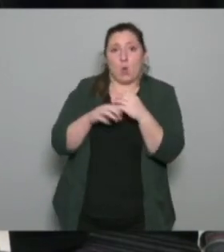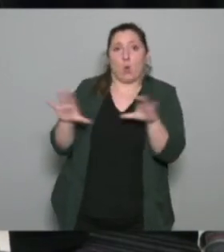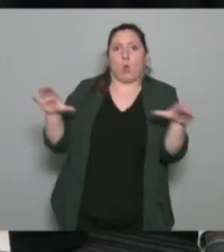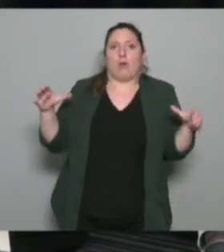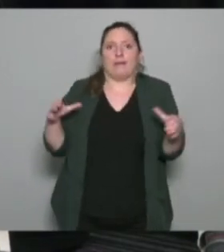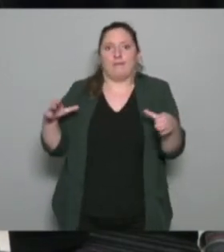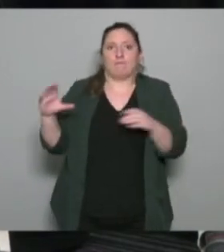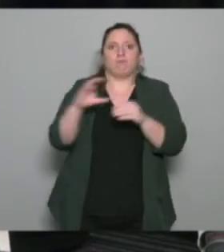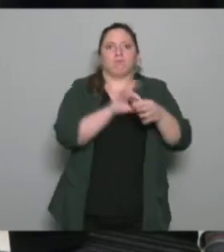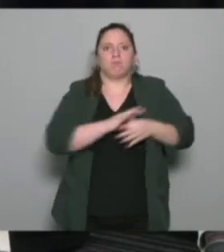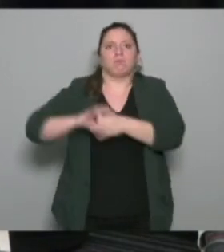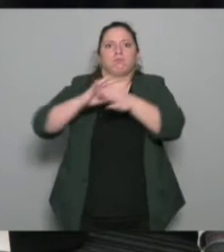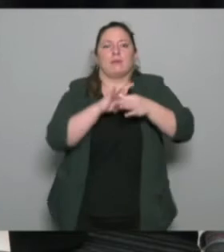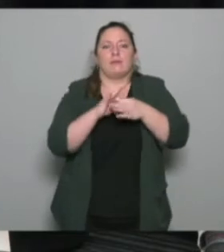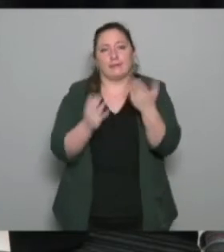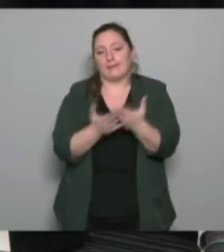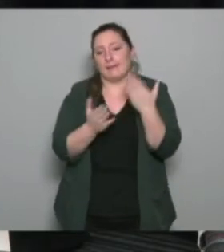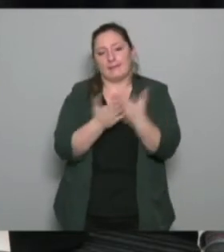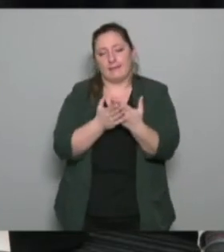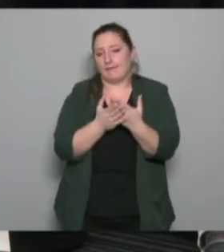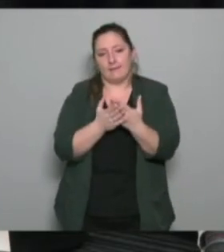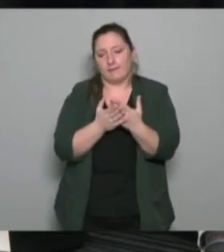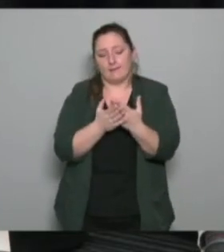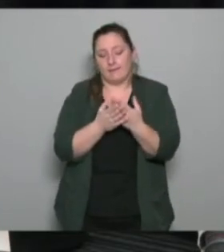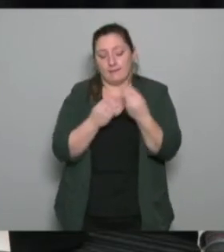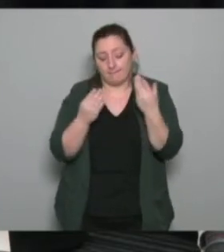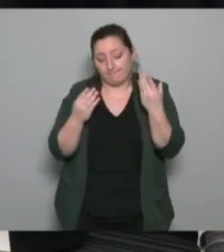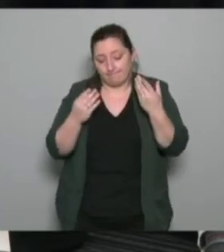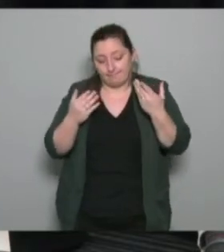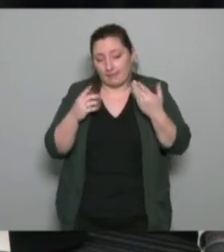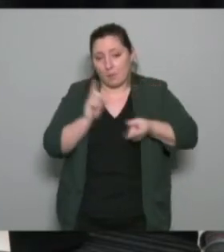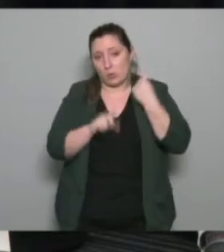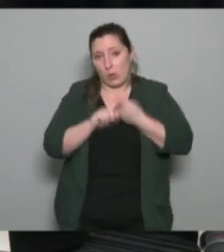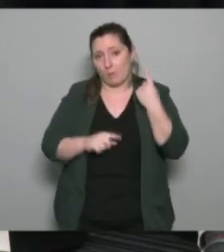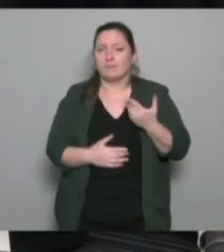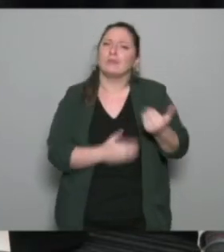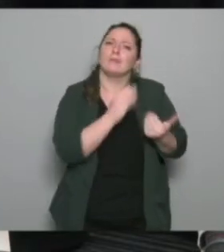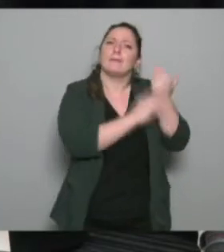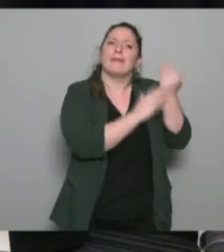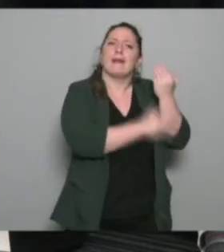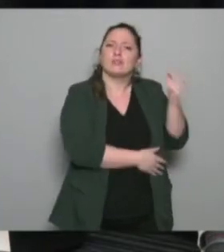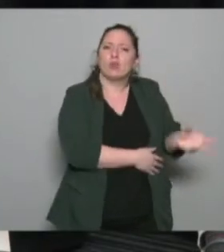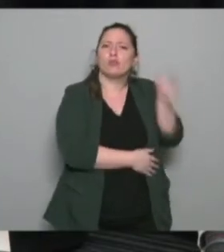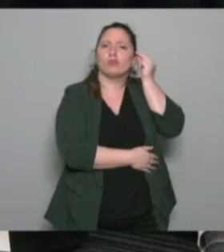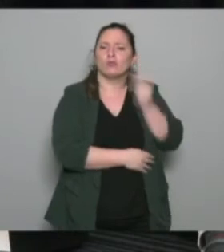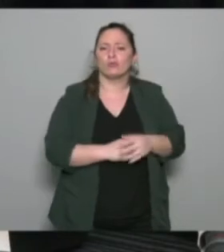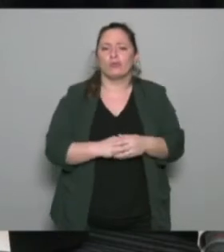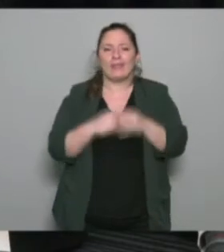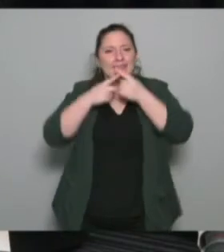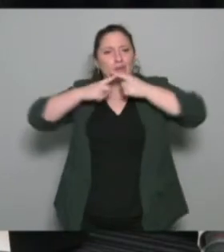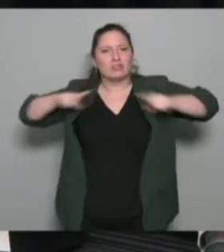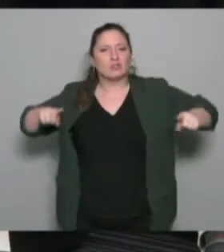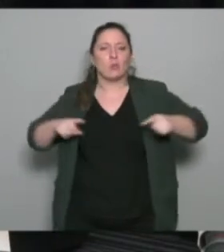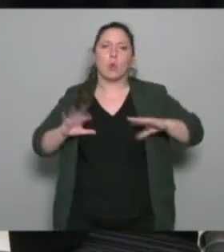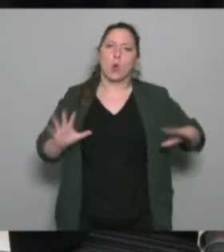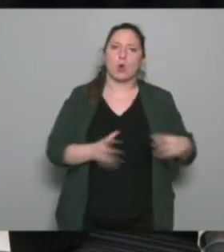des enjeux actuels ce matin j'entendais parler la différenciation entre les compétences